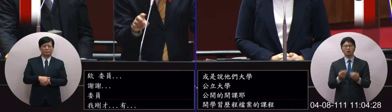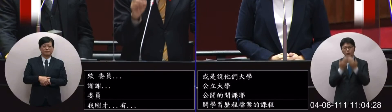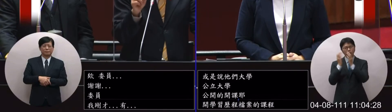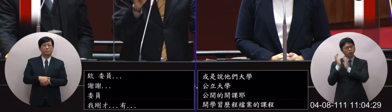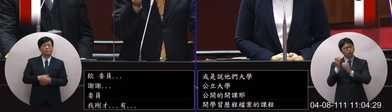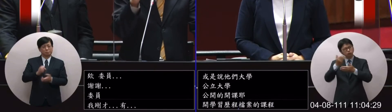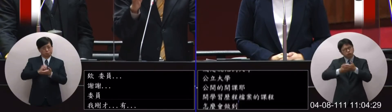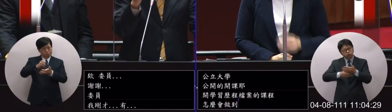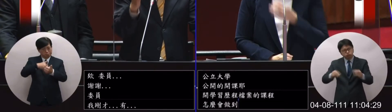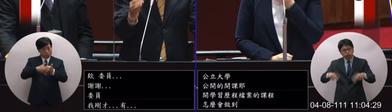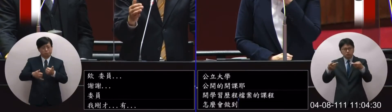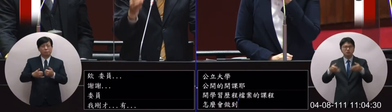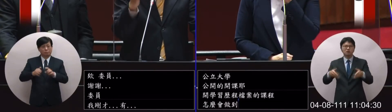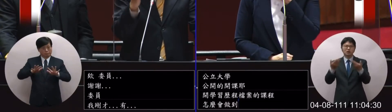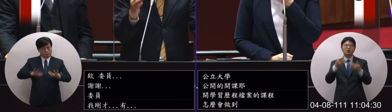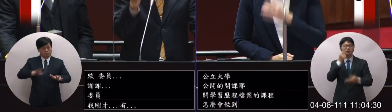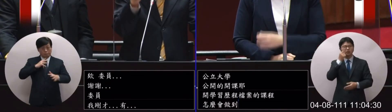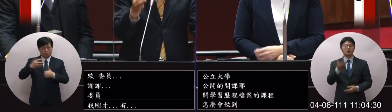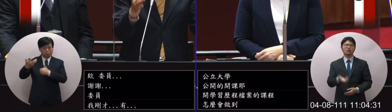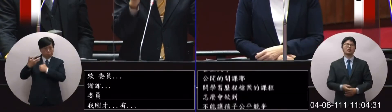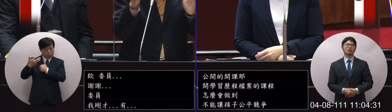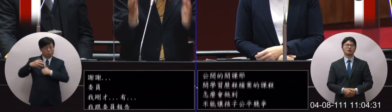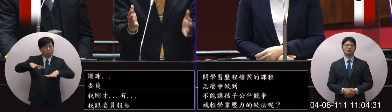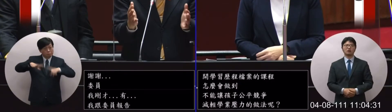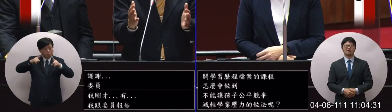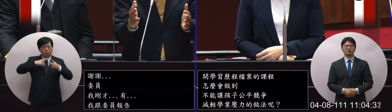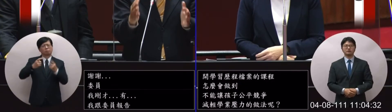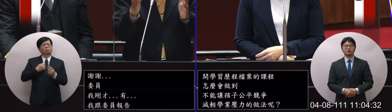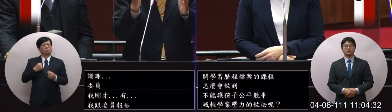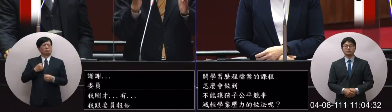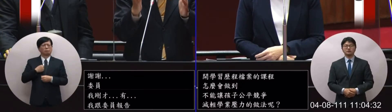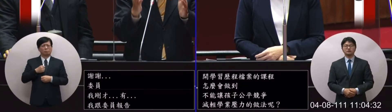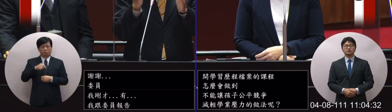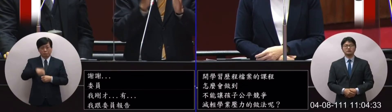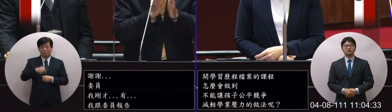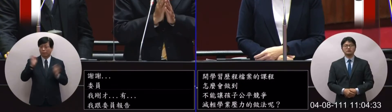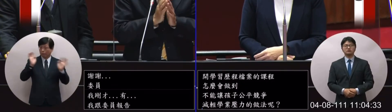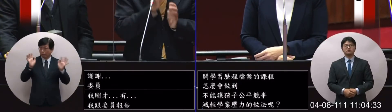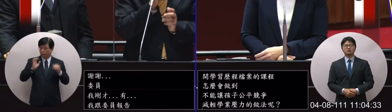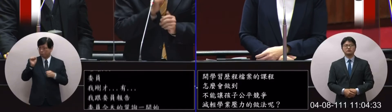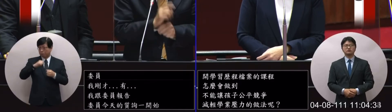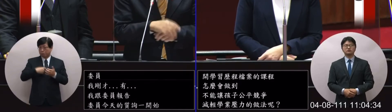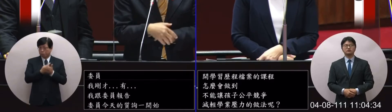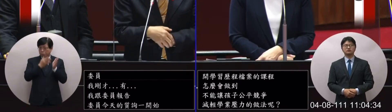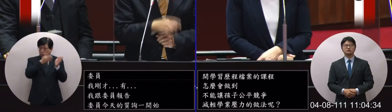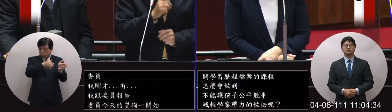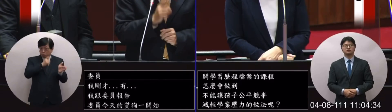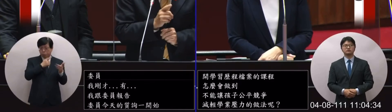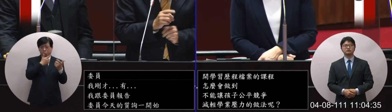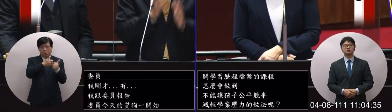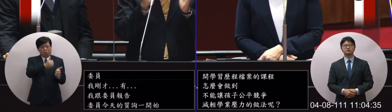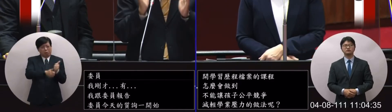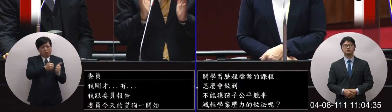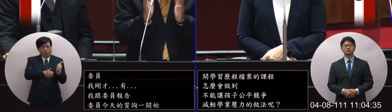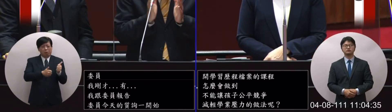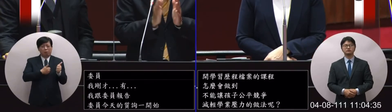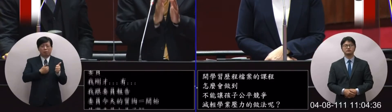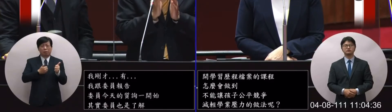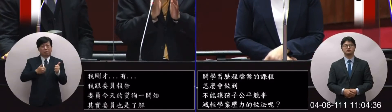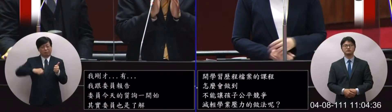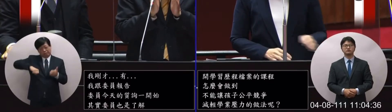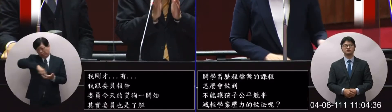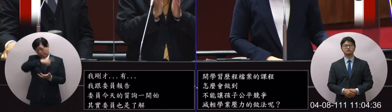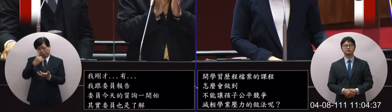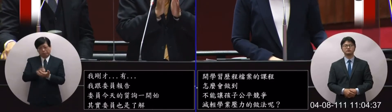我跟委員報告因為委員今天的質疑一開始其實委員也是了解孩子不能只是為了單單的考試把